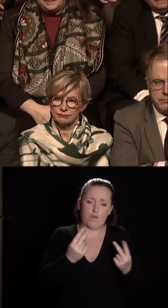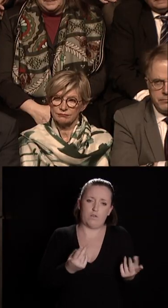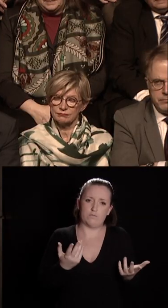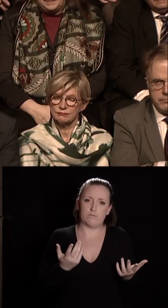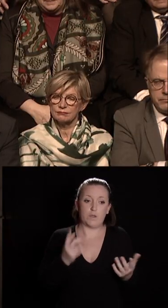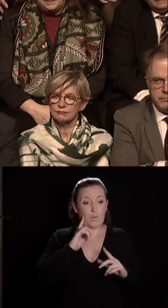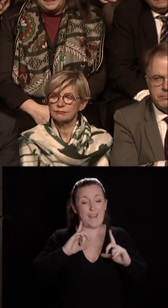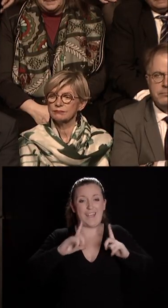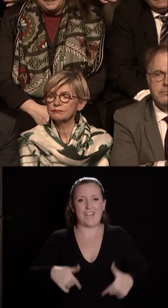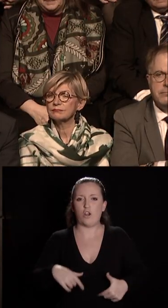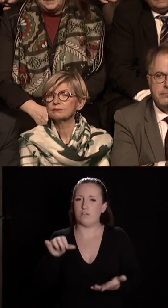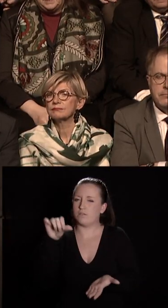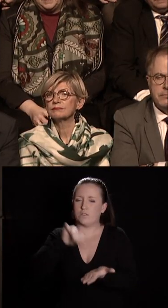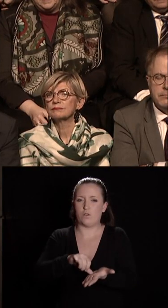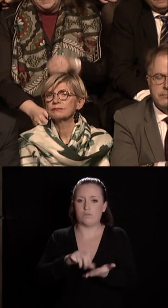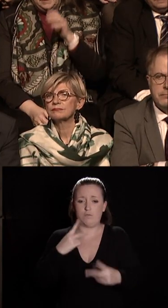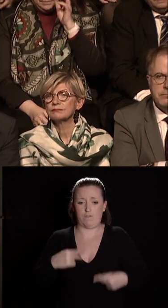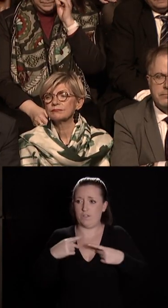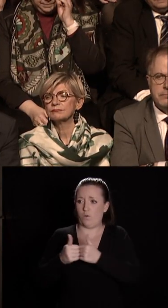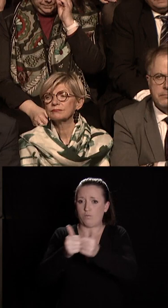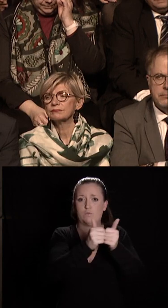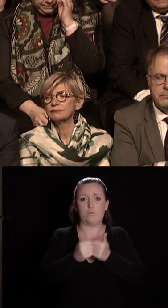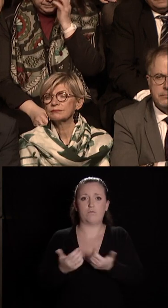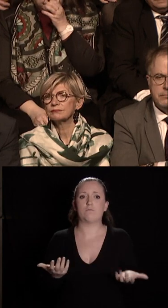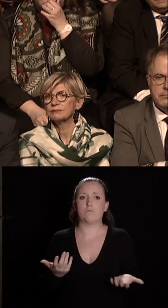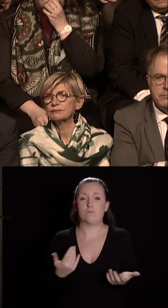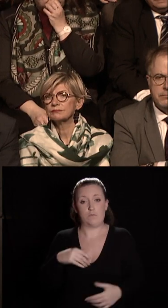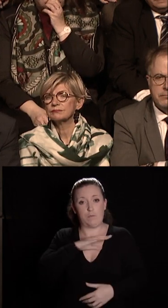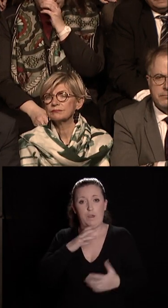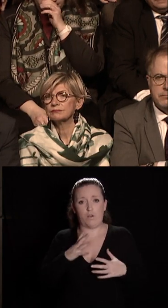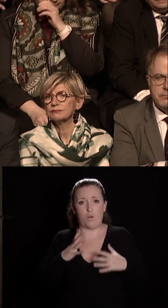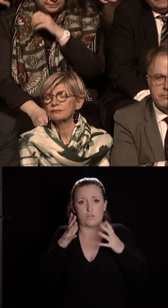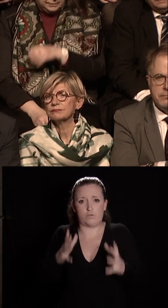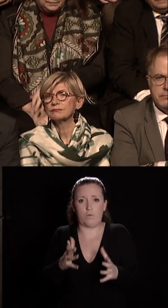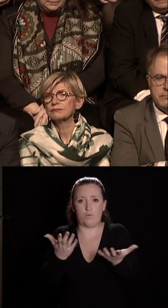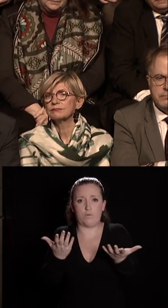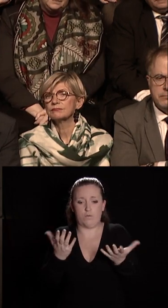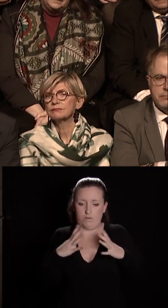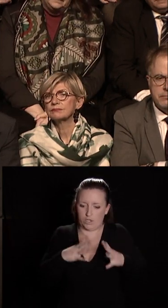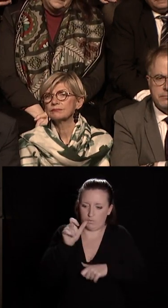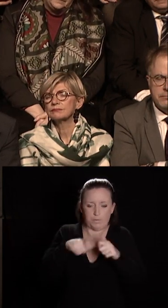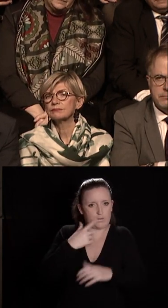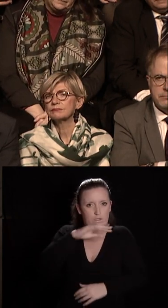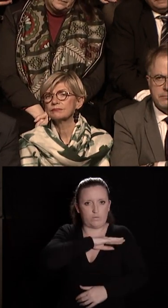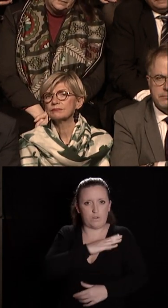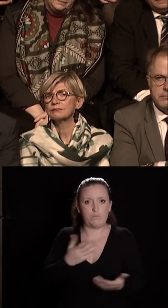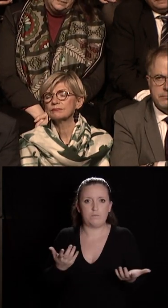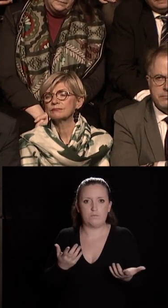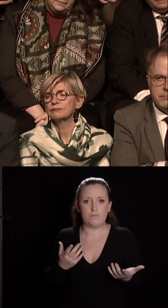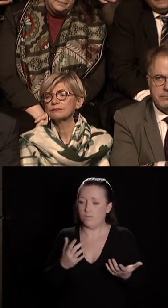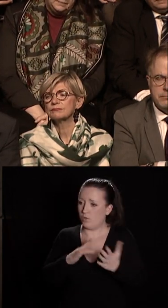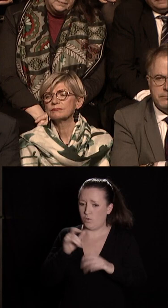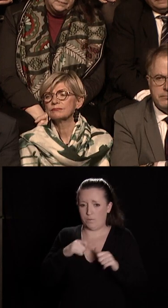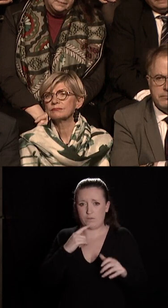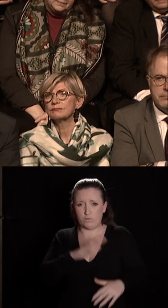messieurs, constitue le point central de notre vie commune. Et c'est par l'engagement, non seulement des responsables, mais de tous ceux qui sont au contact des